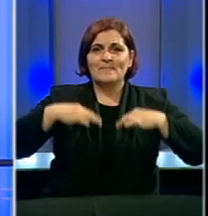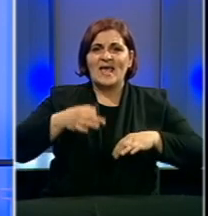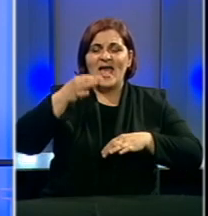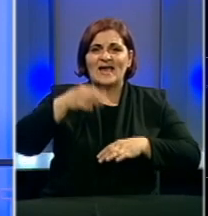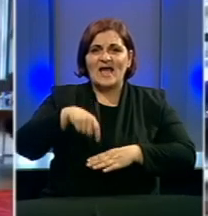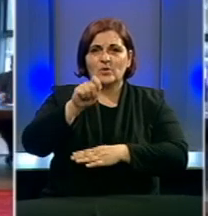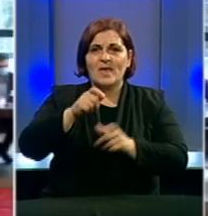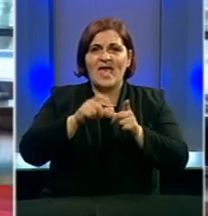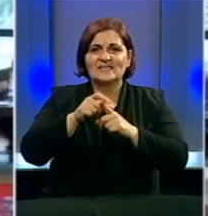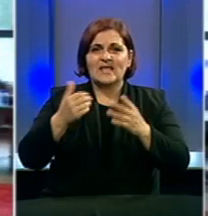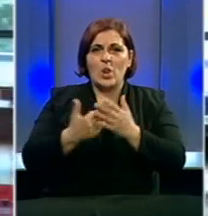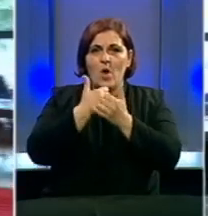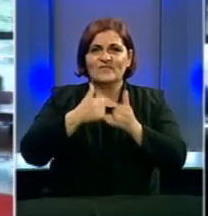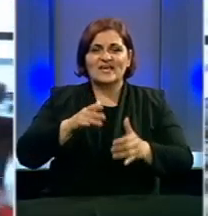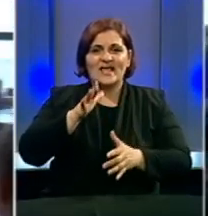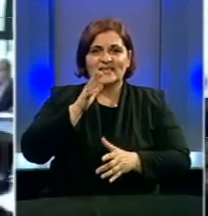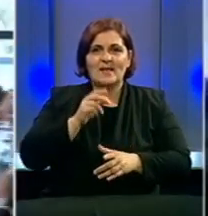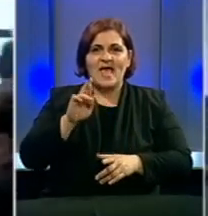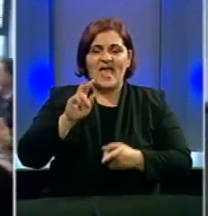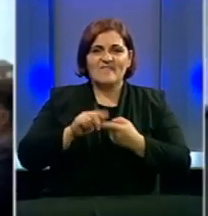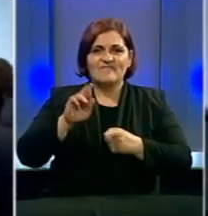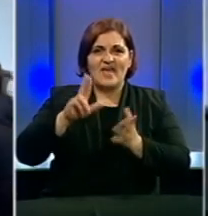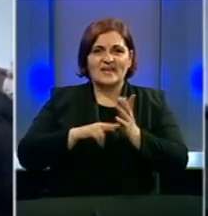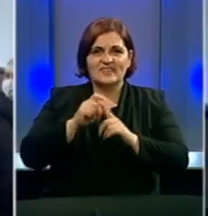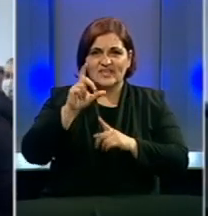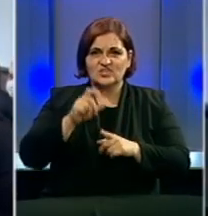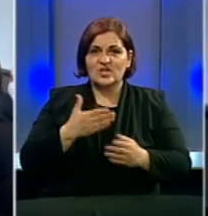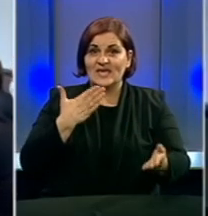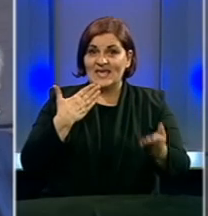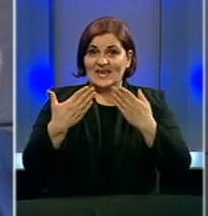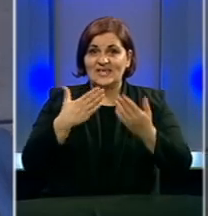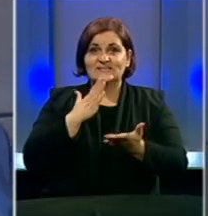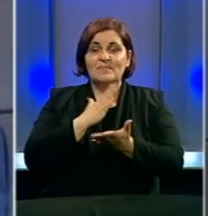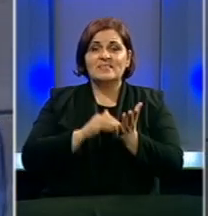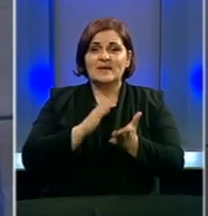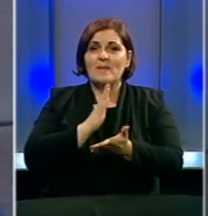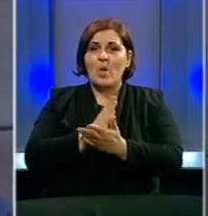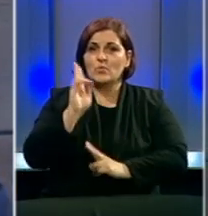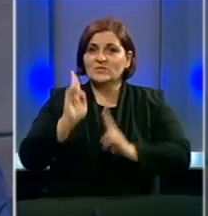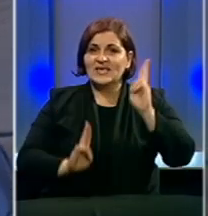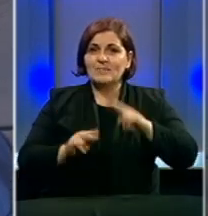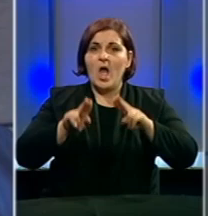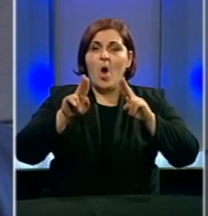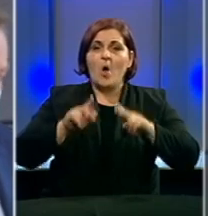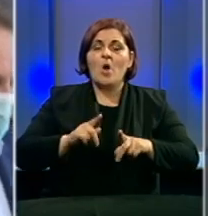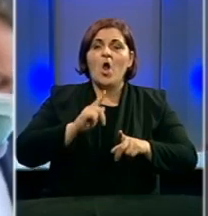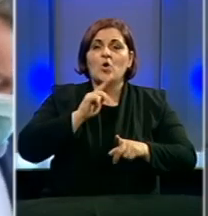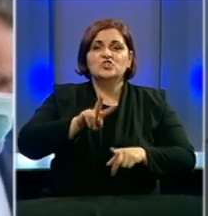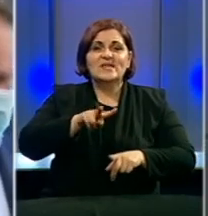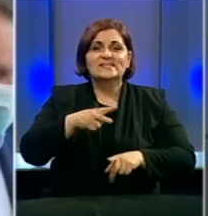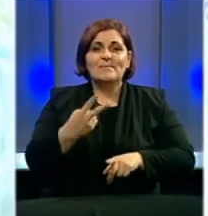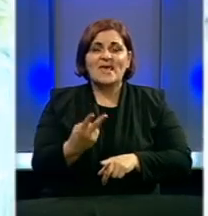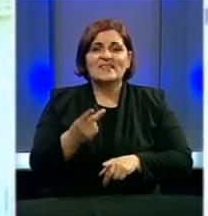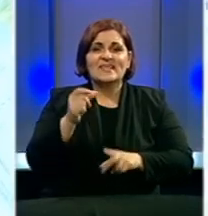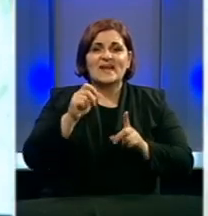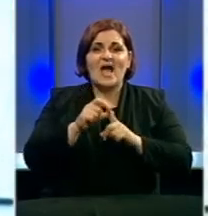kantonalnog odbora SDA Novi Grad Sarajevo Semir Efendić. A na sjednici bi trebalo da bude raspravljano o mogućem nasljedniku